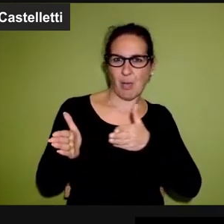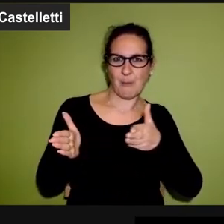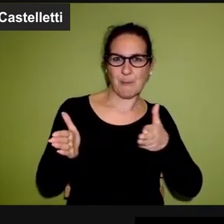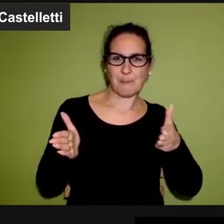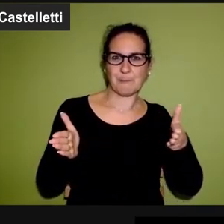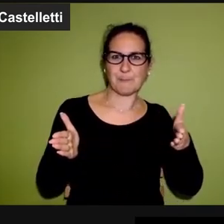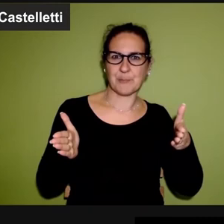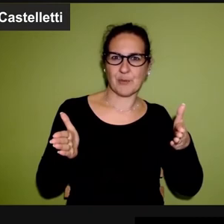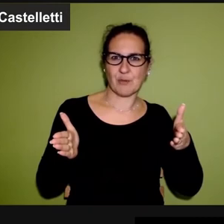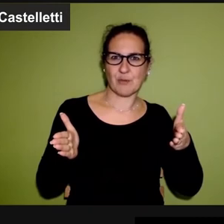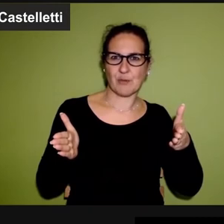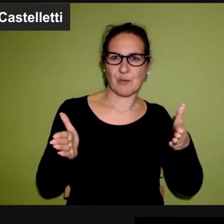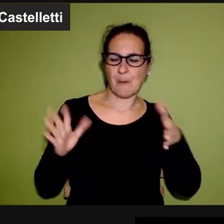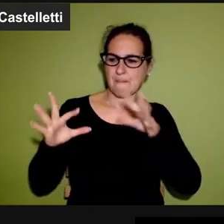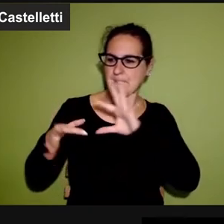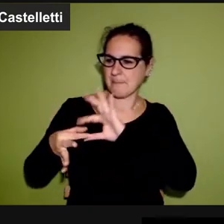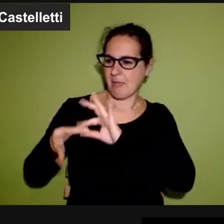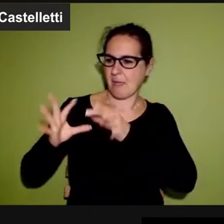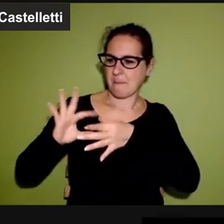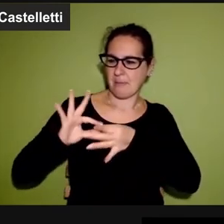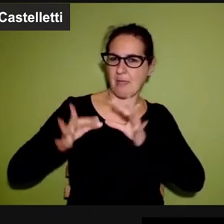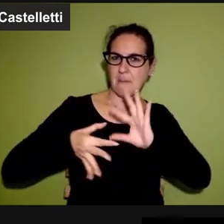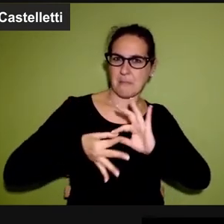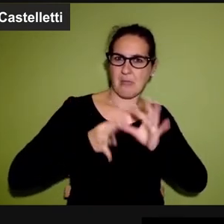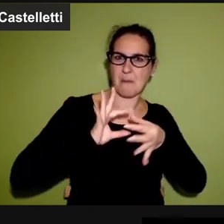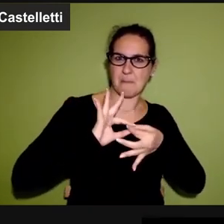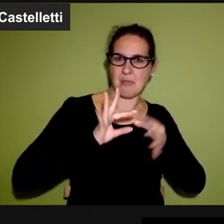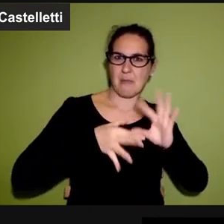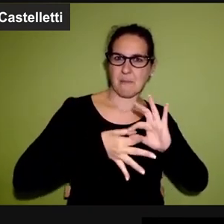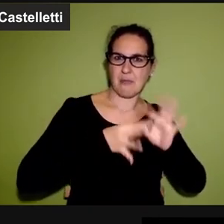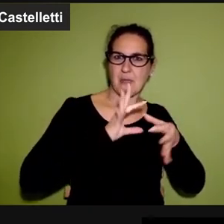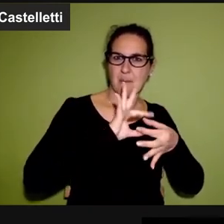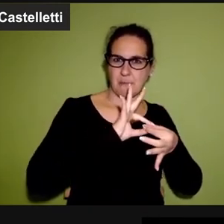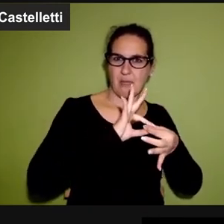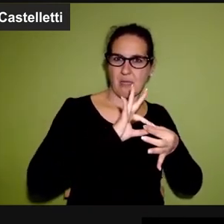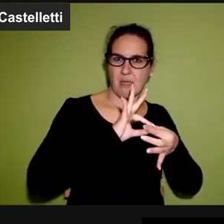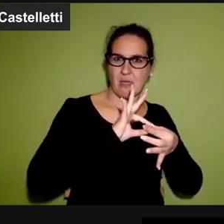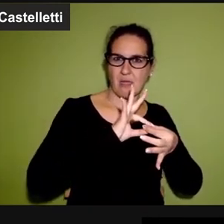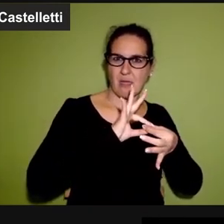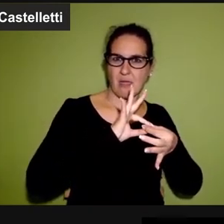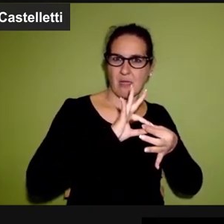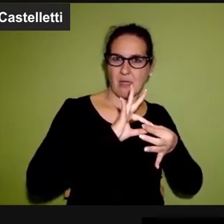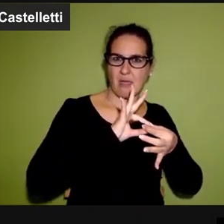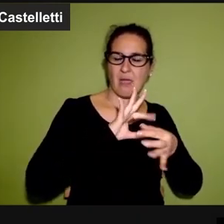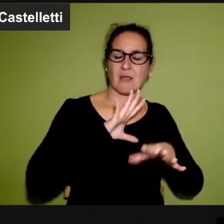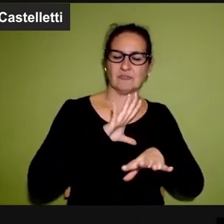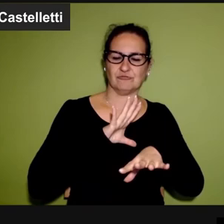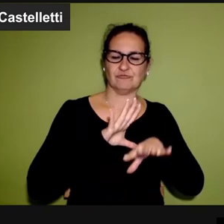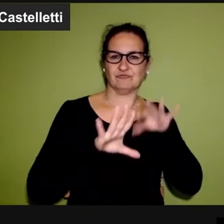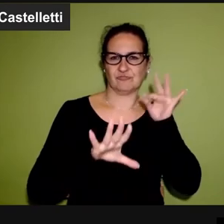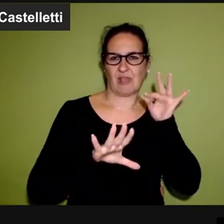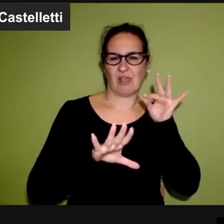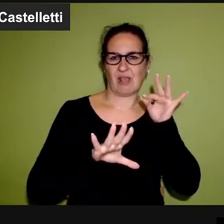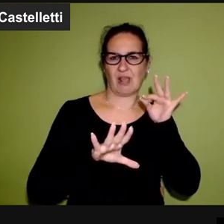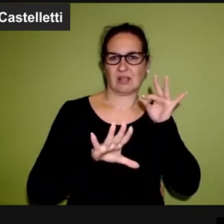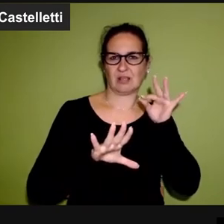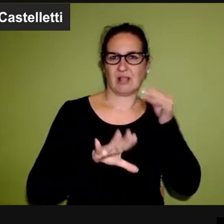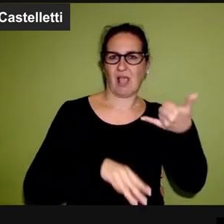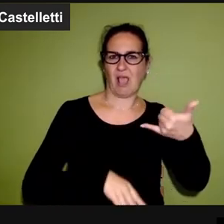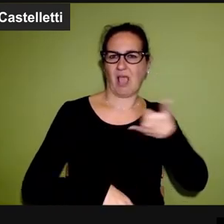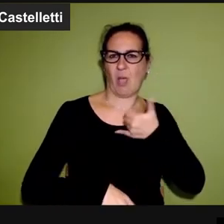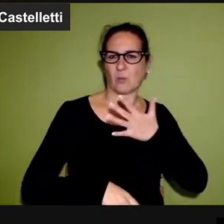quindi perché in realtà è una sequenza quello che porta alla scelta dell